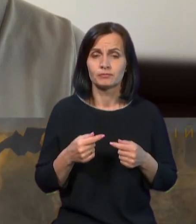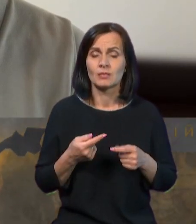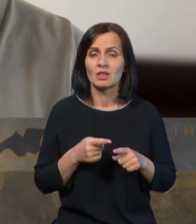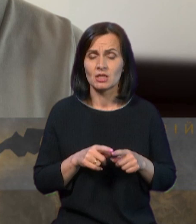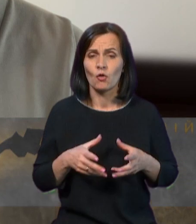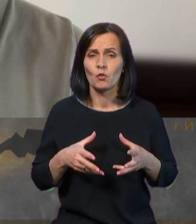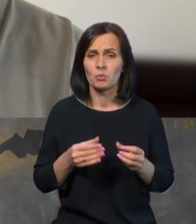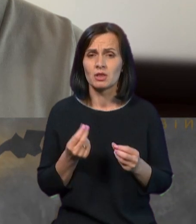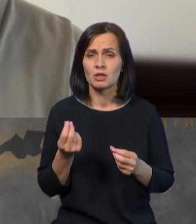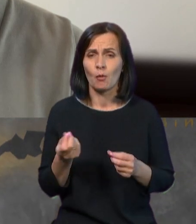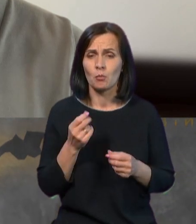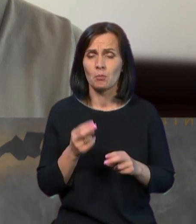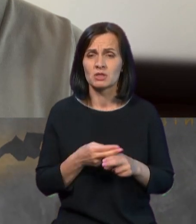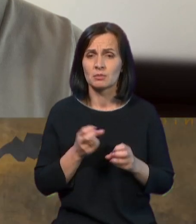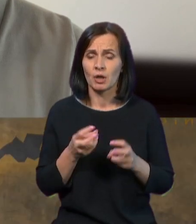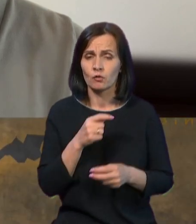безпеку в Україні?